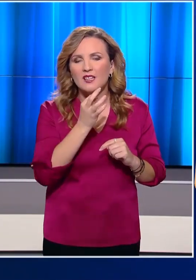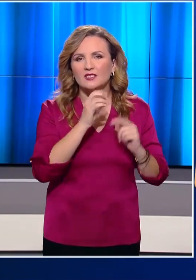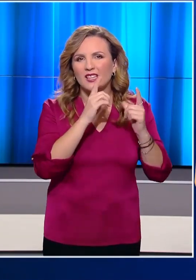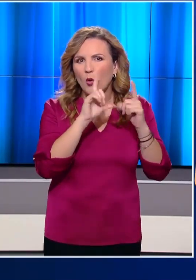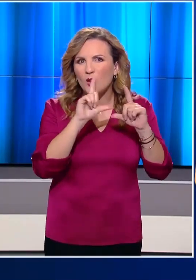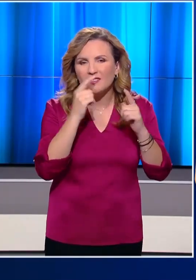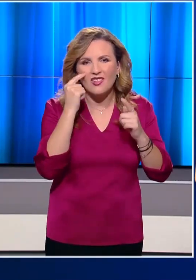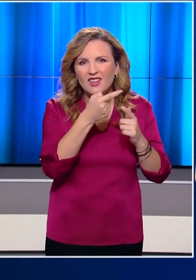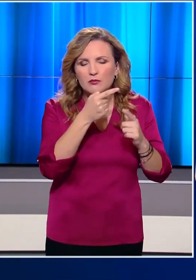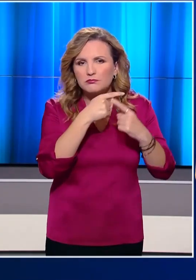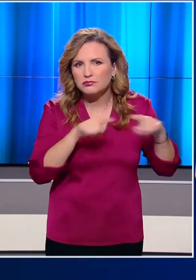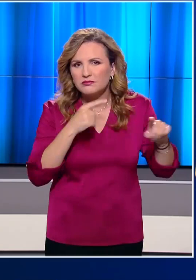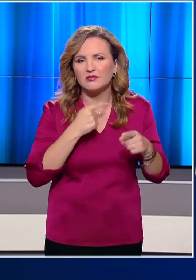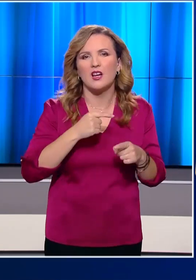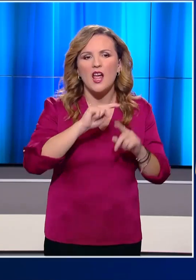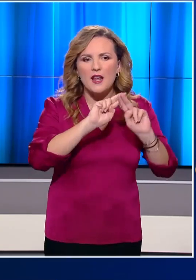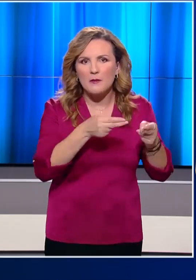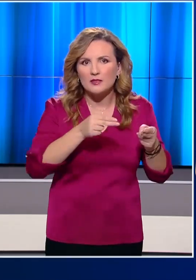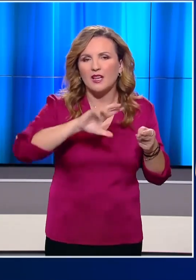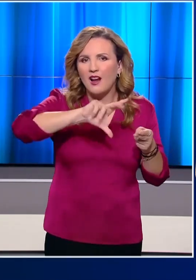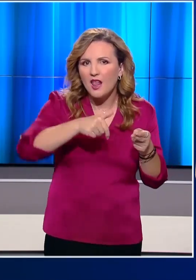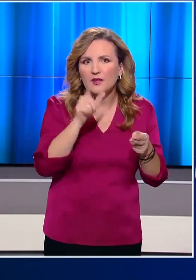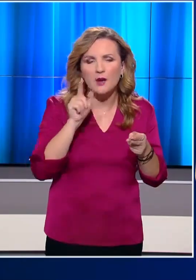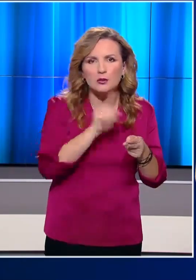από ψιλικατζίδικο που γίνεται ένοπλη ληστεία.